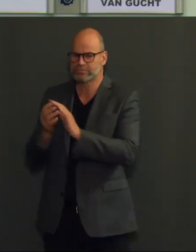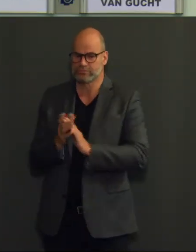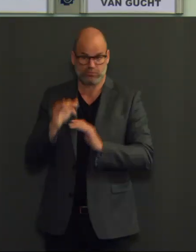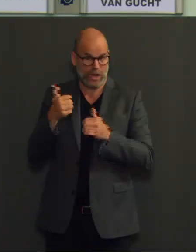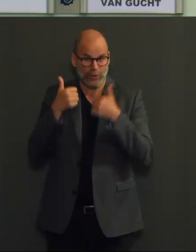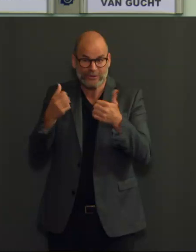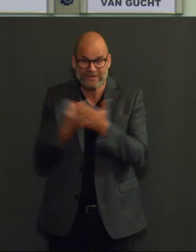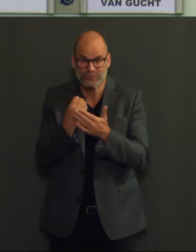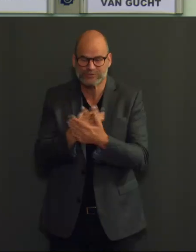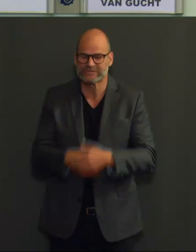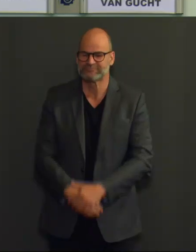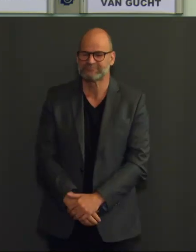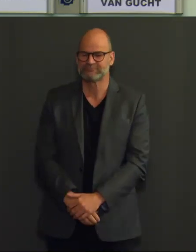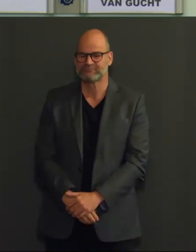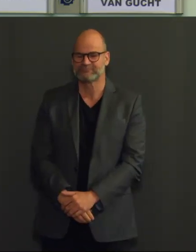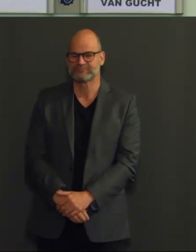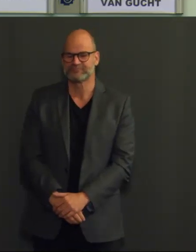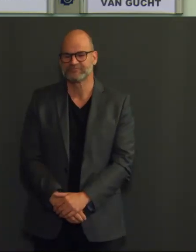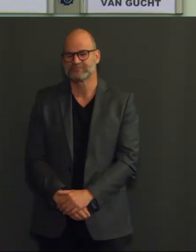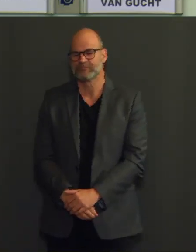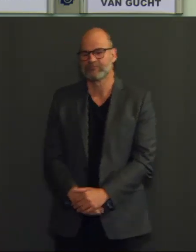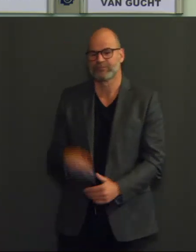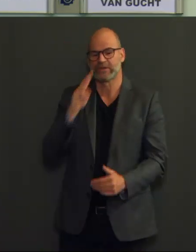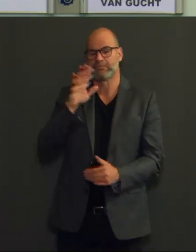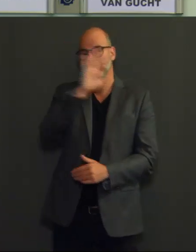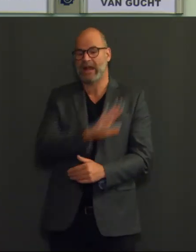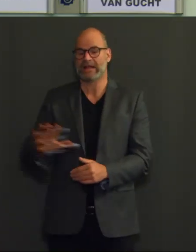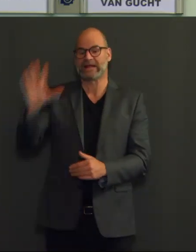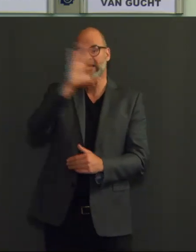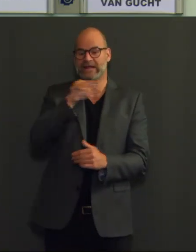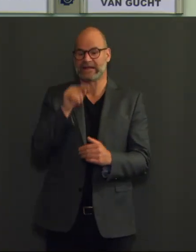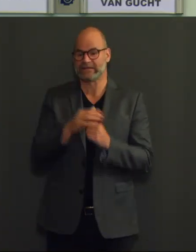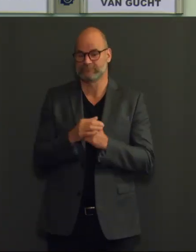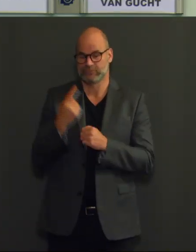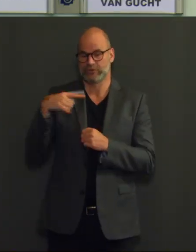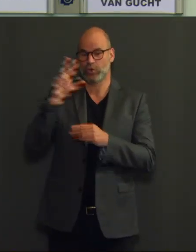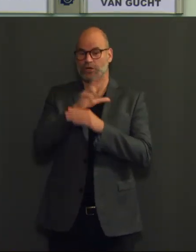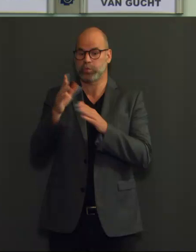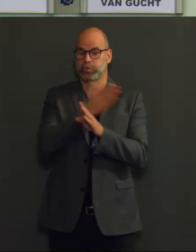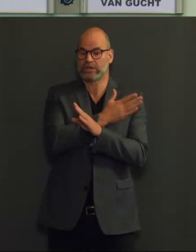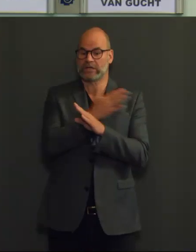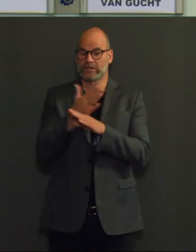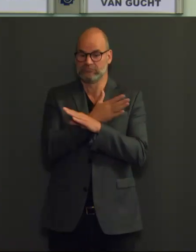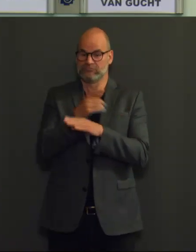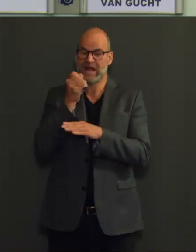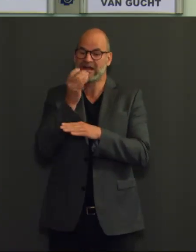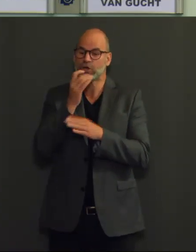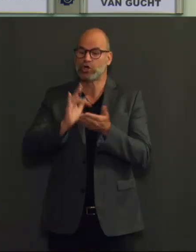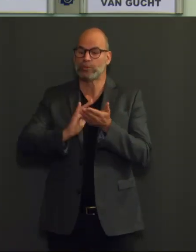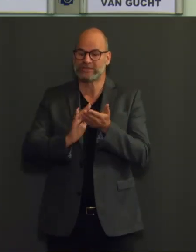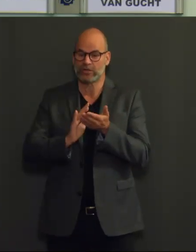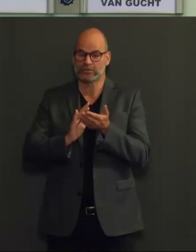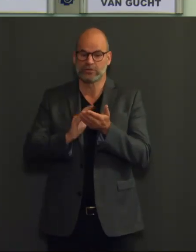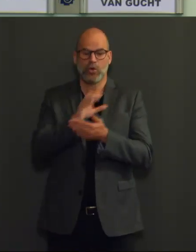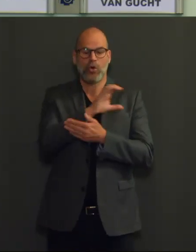Over het ganze land gezien waren er de afgelopen week gemiddeld 115 nieuwe opnames per dag en dat is